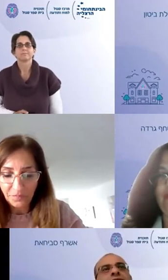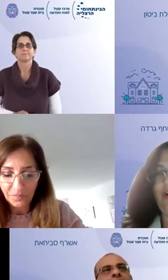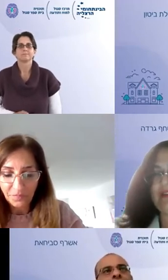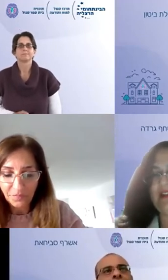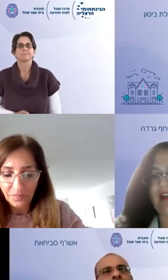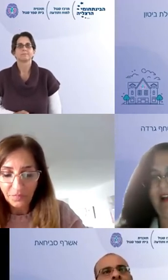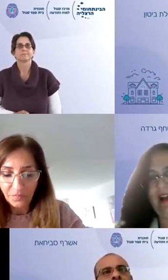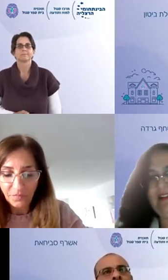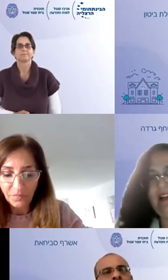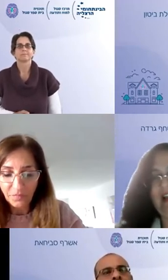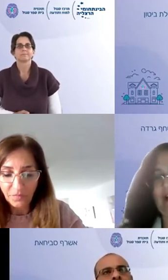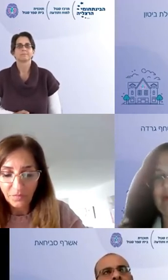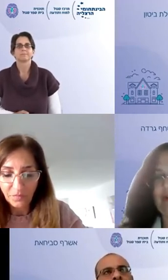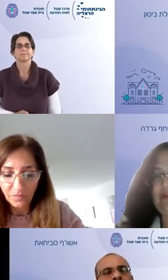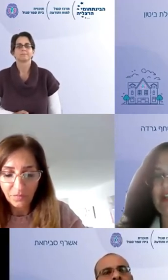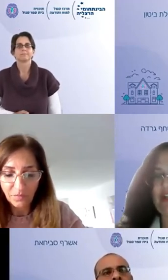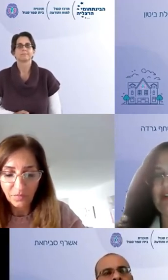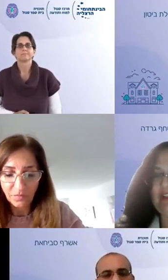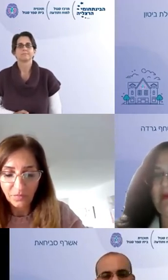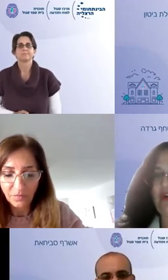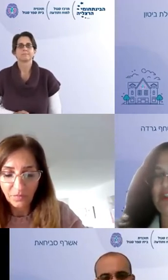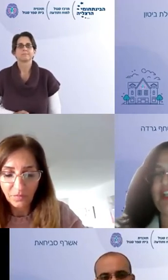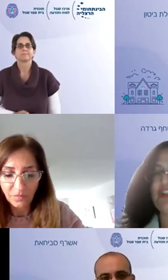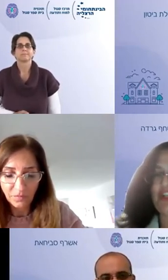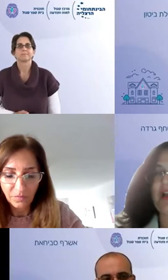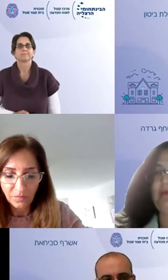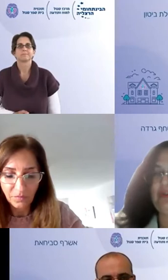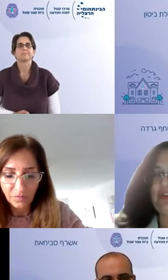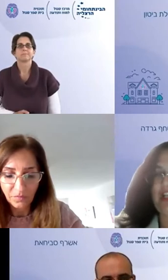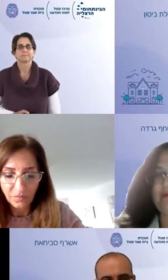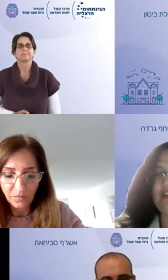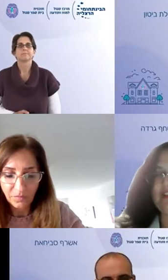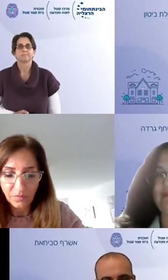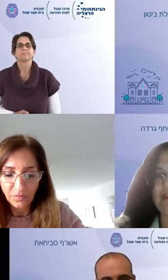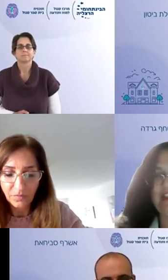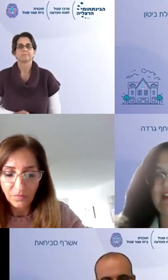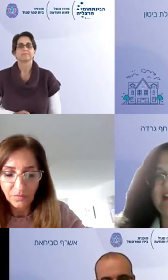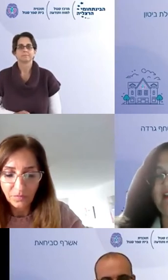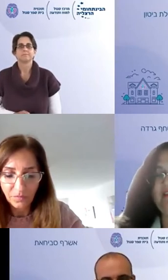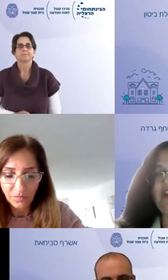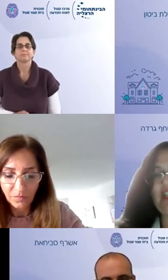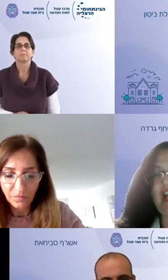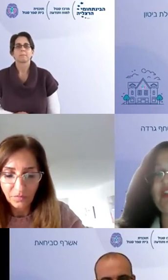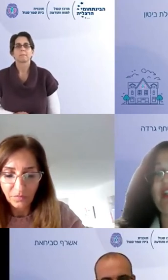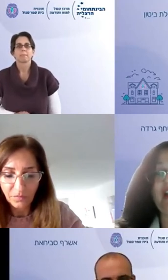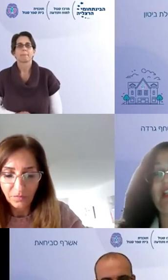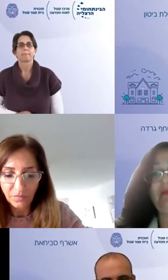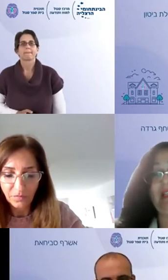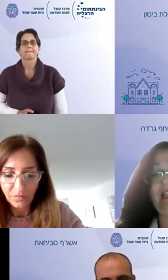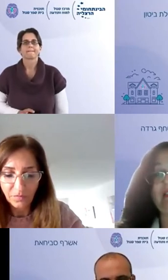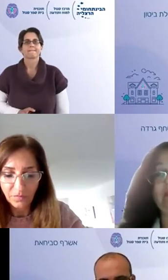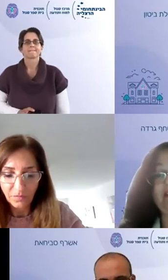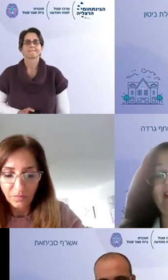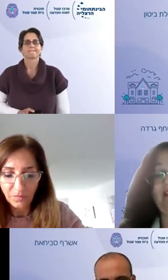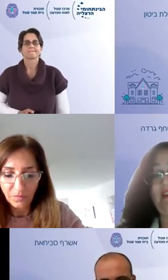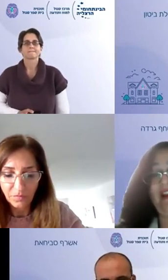אנחנו לא רואים את זה ככה אנחנו טוענים שיש לנו ילדים עם כושי רגשי שהביטוי שלהם הוא התנהגותי זאת השנה השנייה שאני